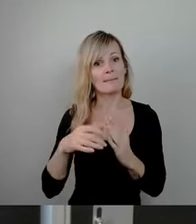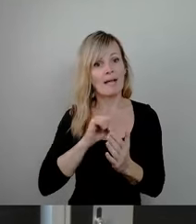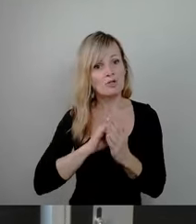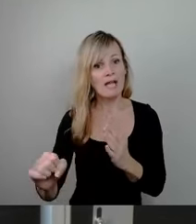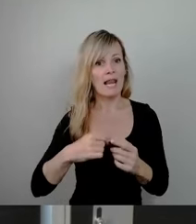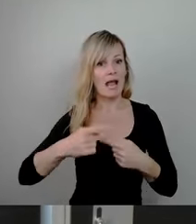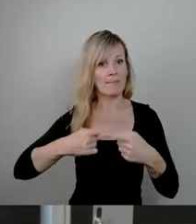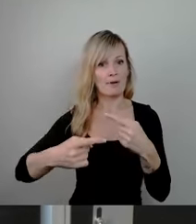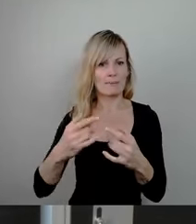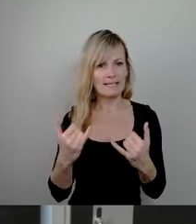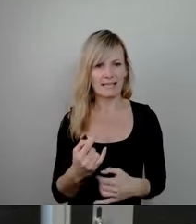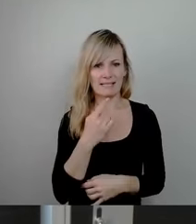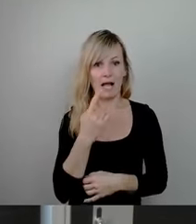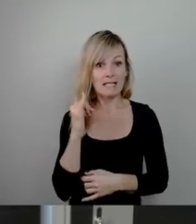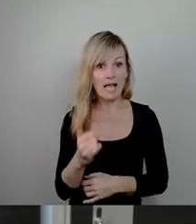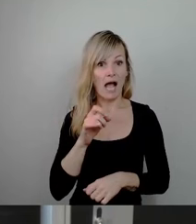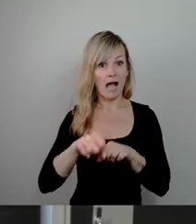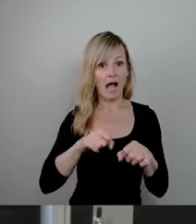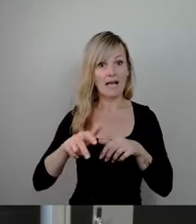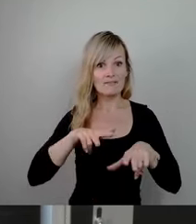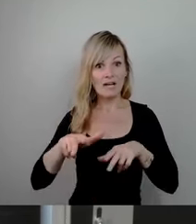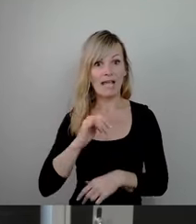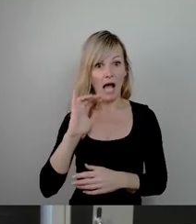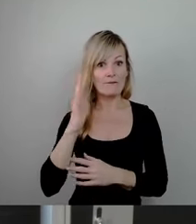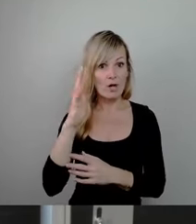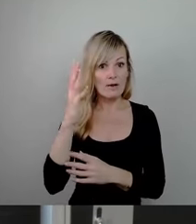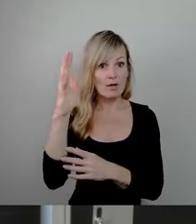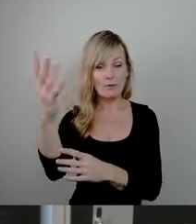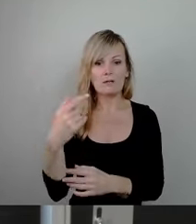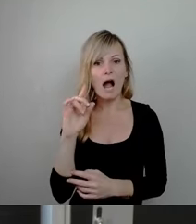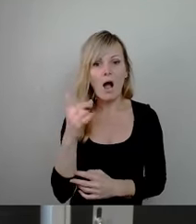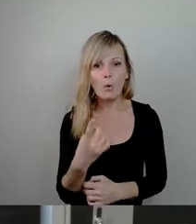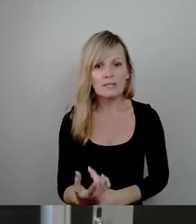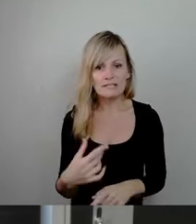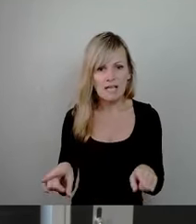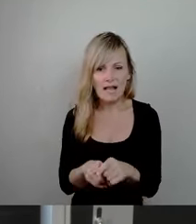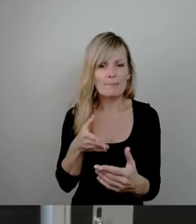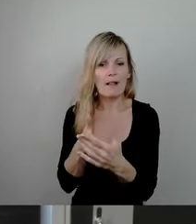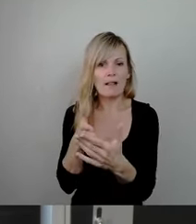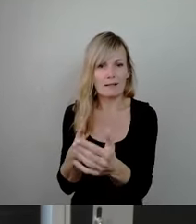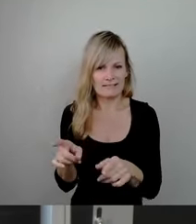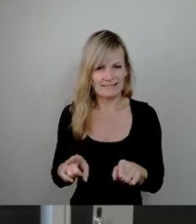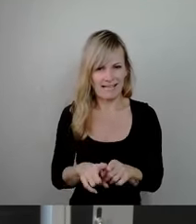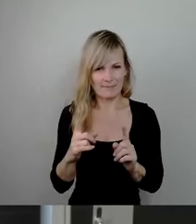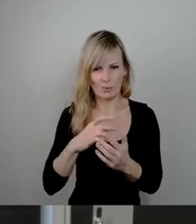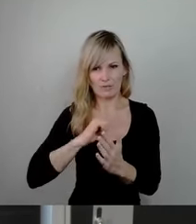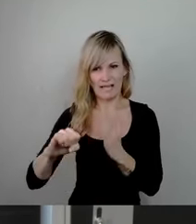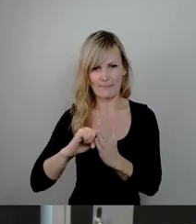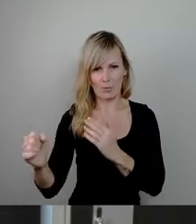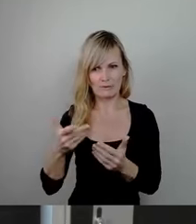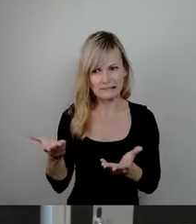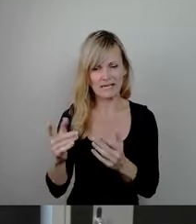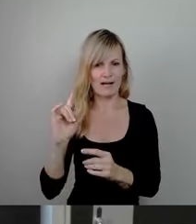erwecken, ja, beim Radverkehr, da gelingt plötzlich alles. Nee, schön wär's. Auch das wird nicht in dem Tempo hier vorangebracht,